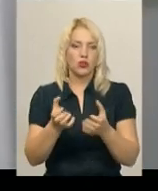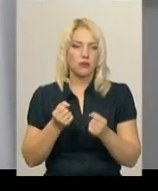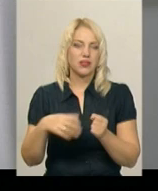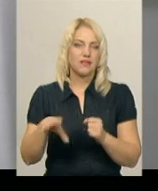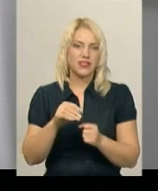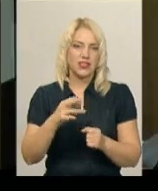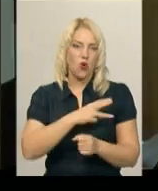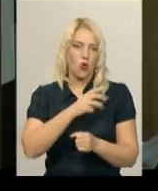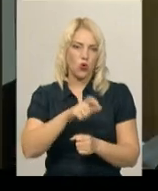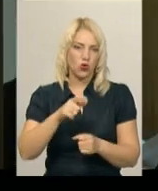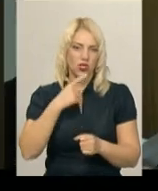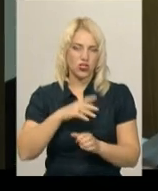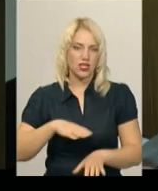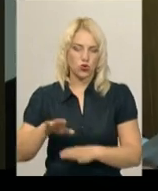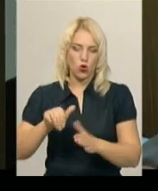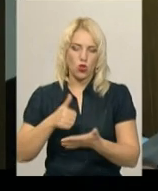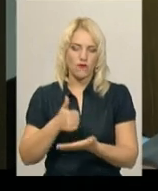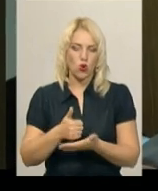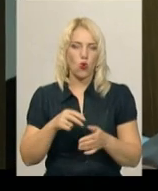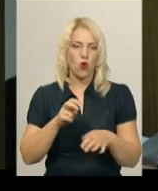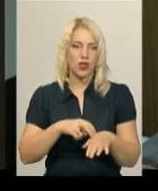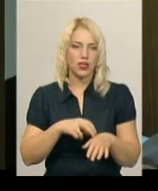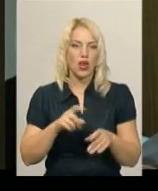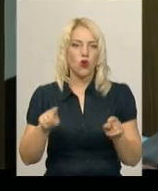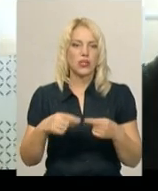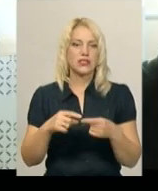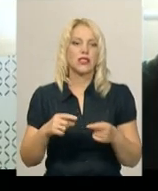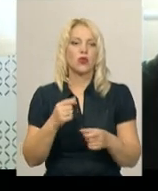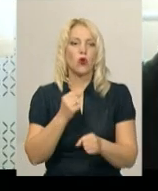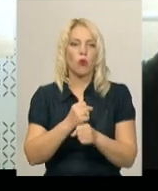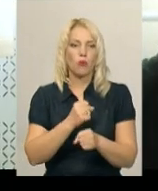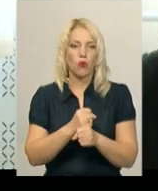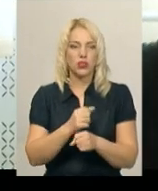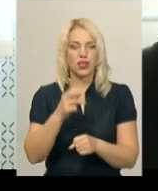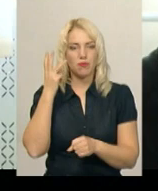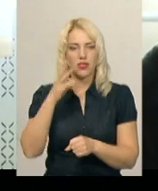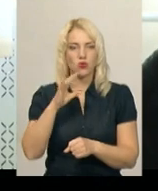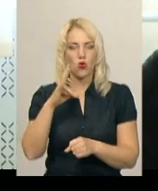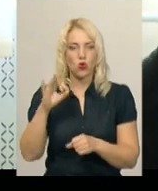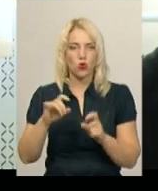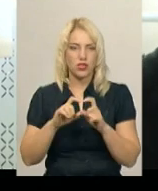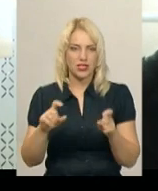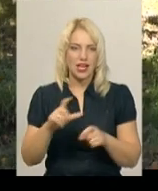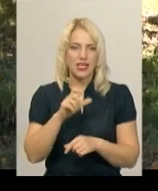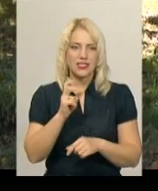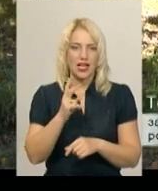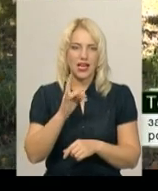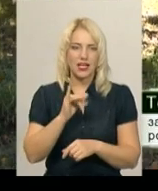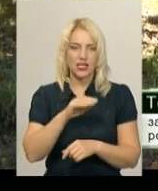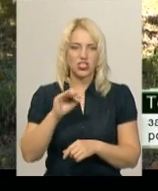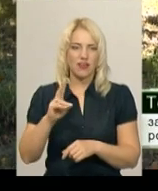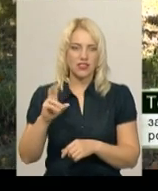охочі, каже заступник головного лікаря з організаційно-методичної роботи Хмельницького обласного онкодиспансеру Тетяна Закрижевська. Ми